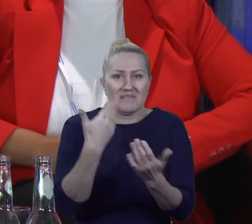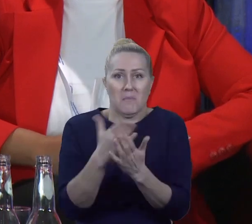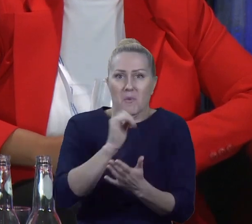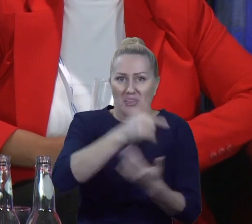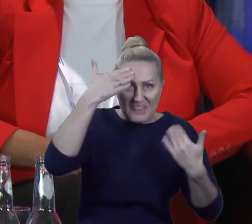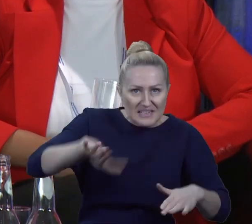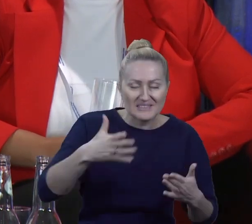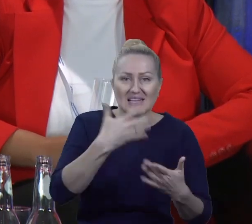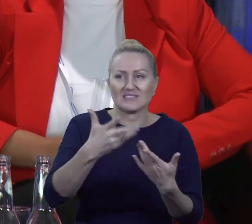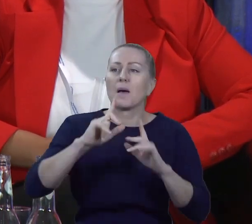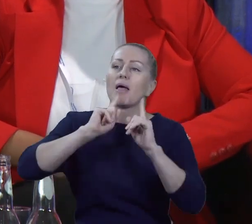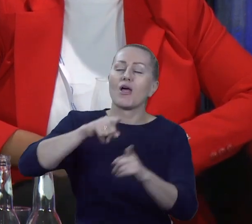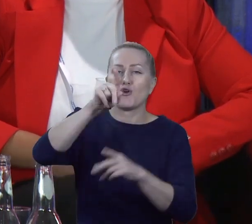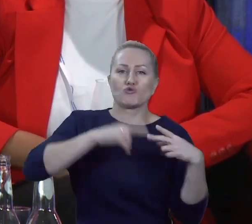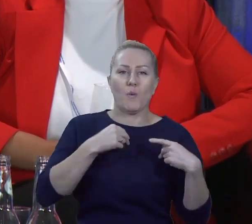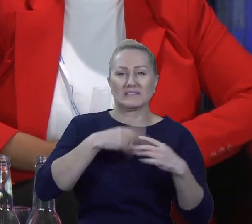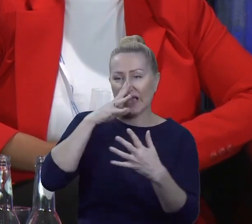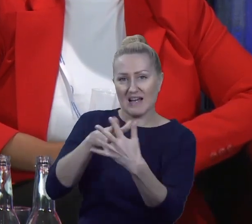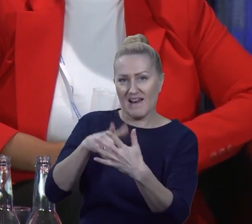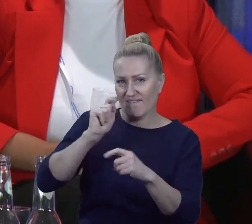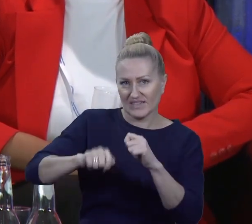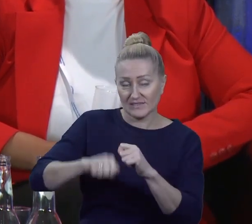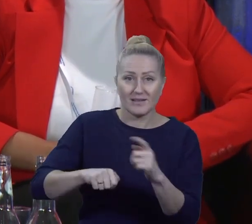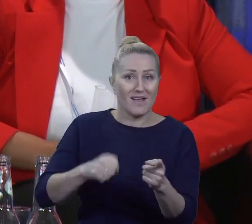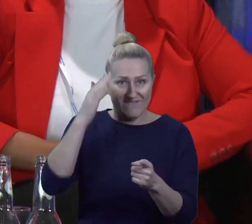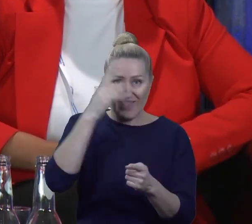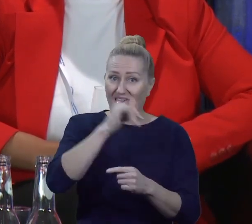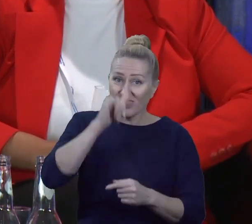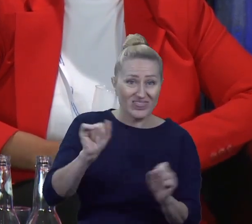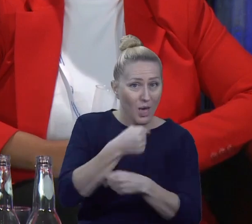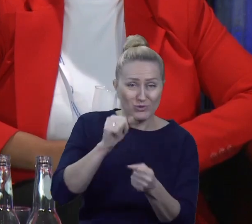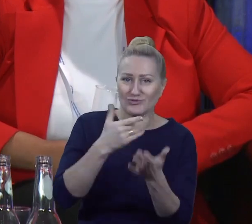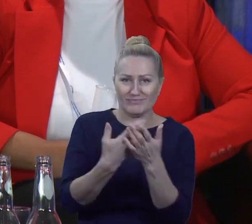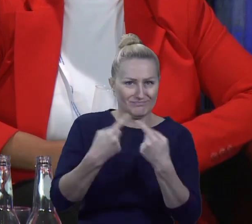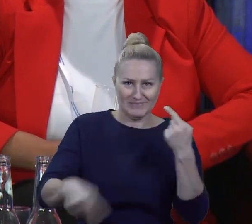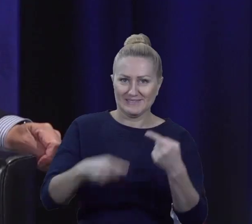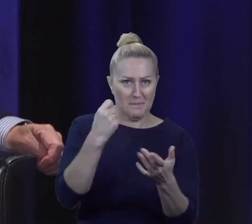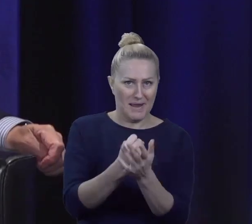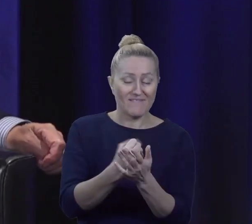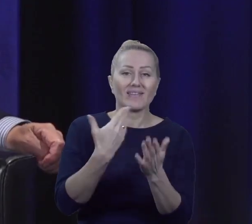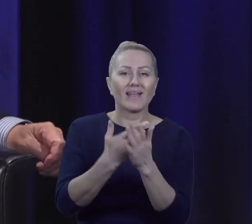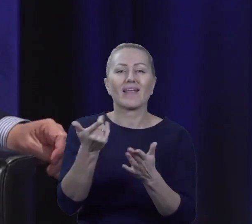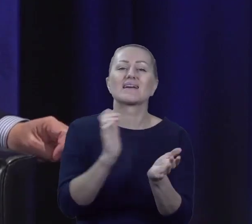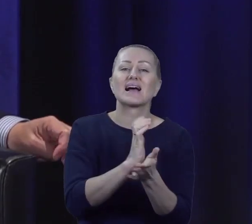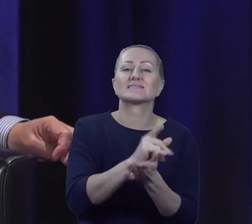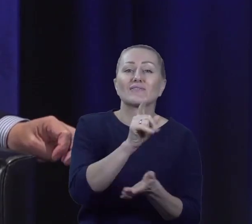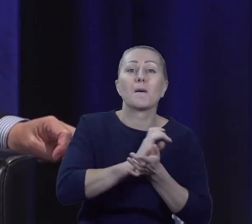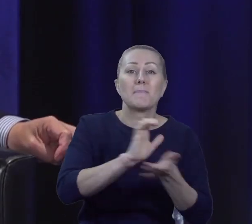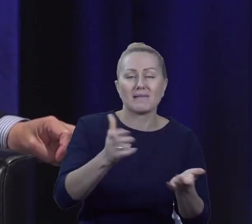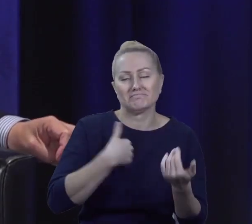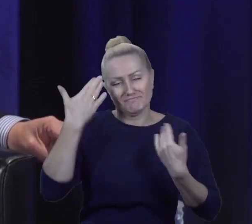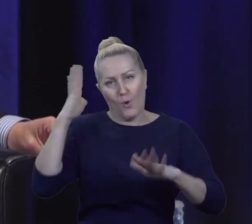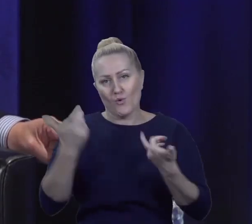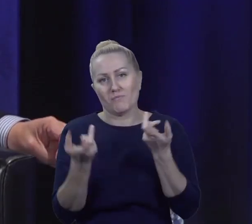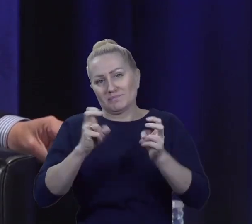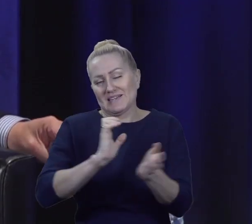chcą przez komisję rewizyjną, wiedzą, że to jest niemożliwe, bo to jest niezgodne z prawem. Także też taka rzecz, co do gazetek, ja jestem zwolennikiem tworzenia gazetek, jaka